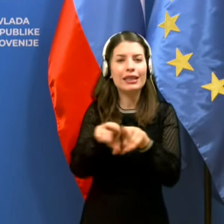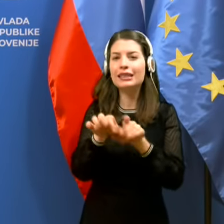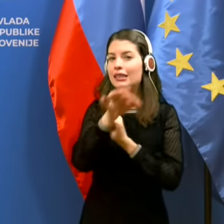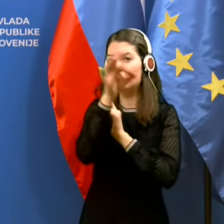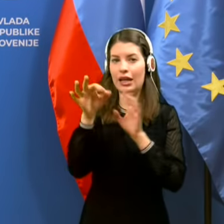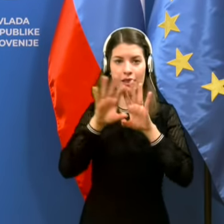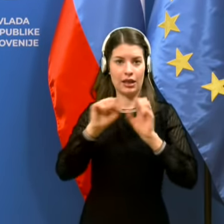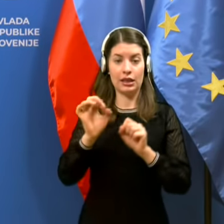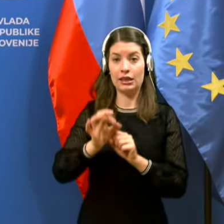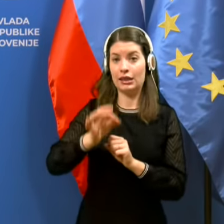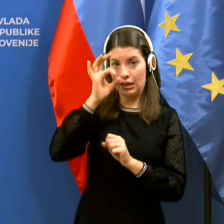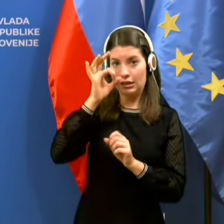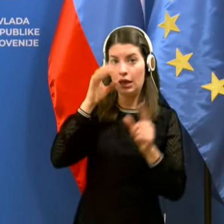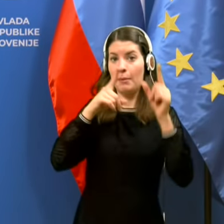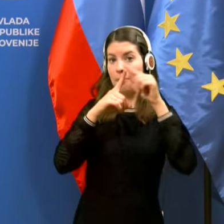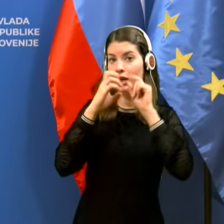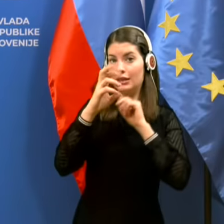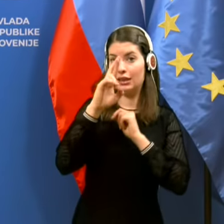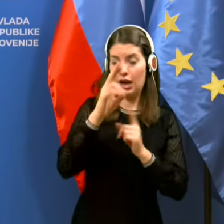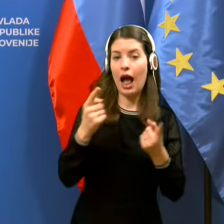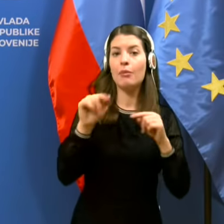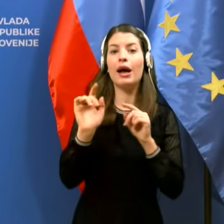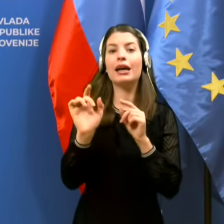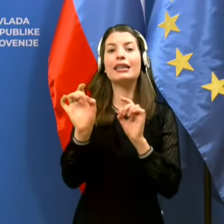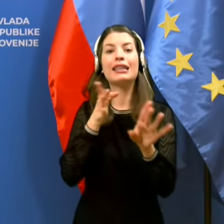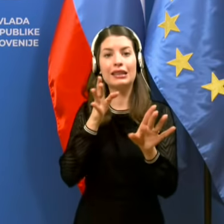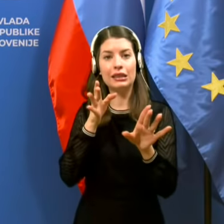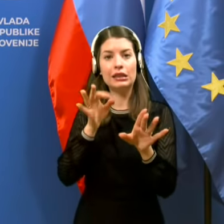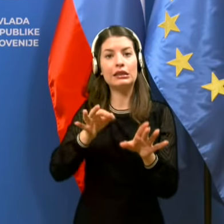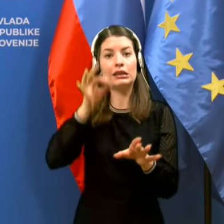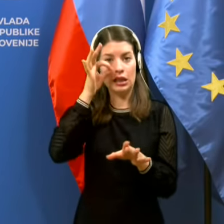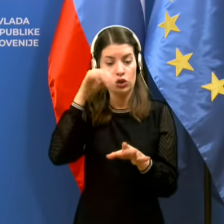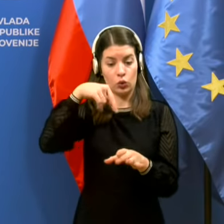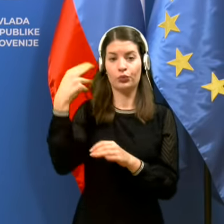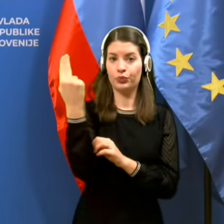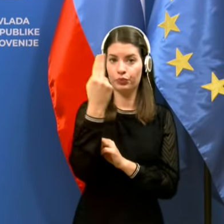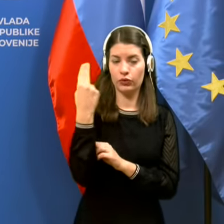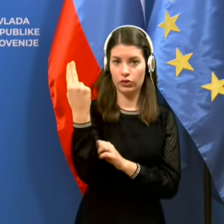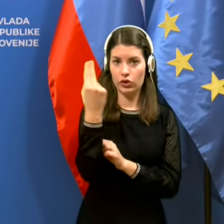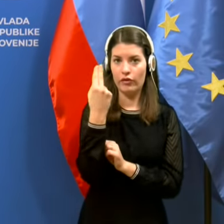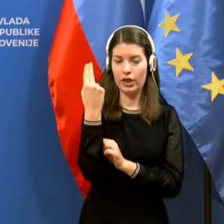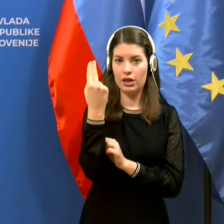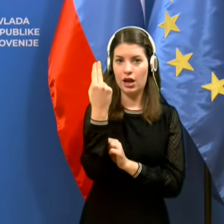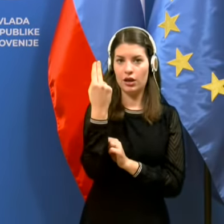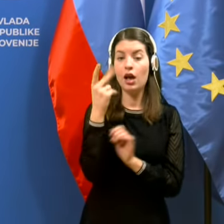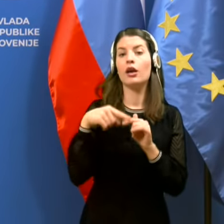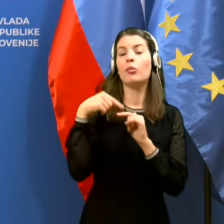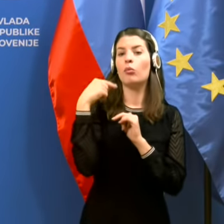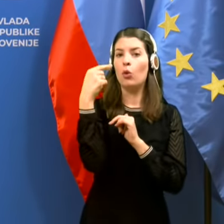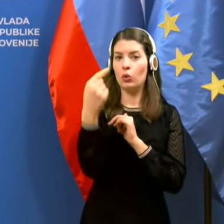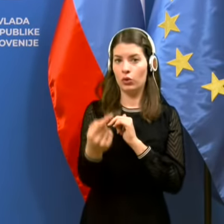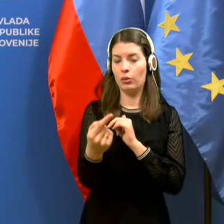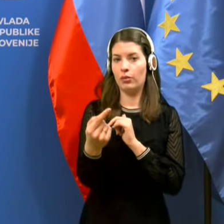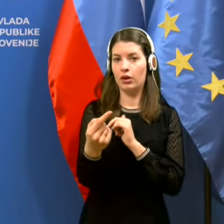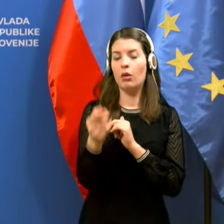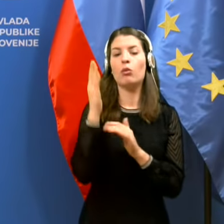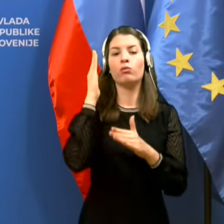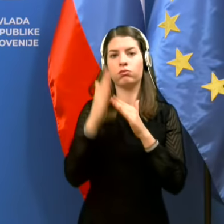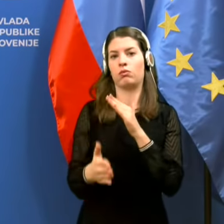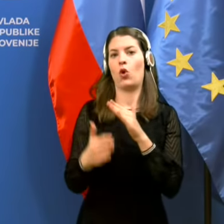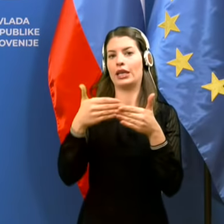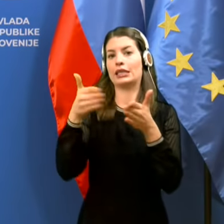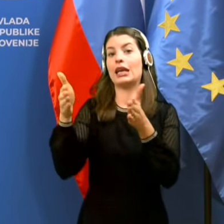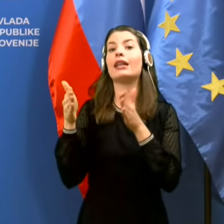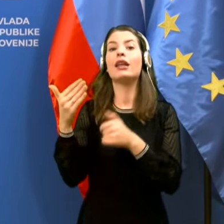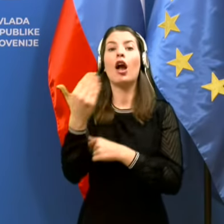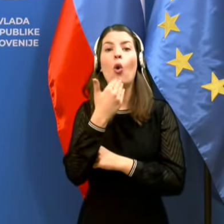na testiranje PCR ali hitrega antigenskega testa v Sloveniji in bo potem odpravljena karantena